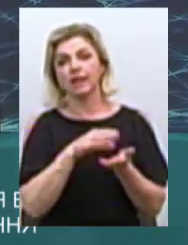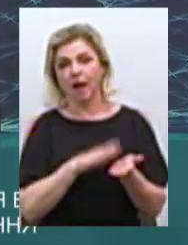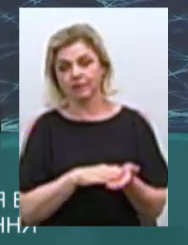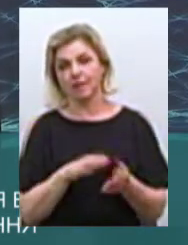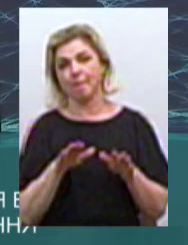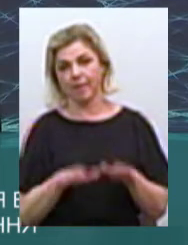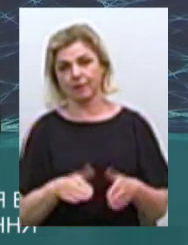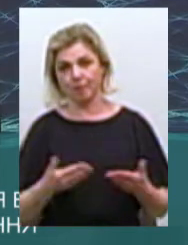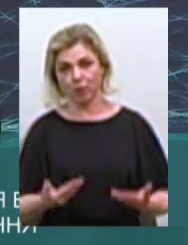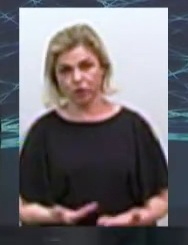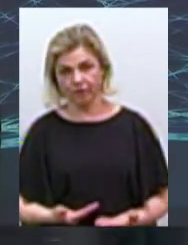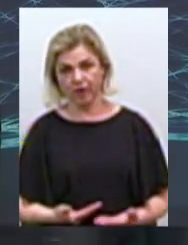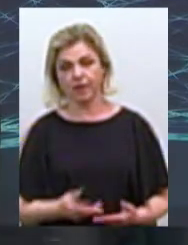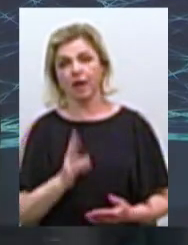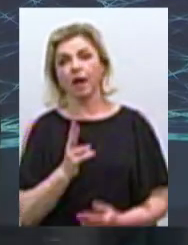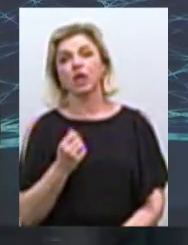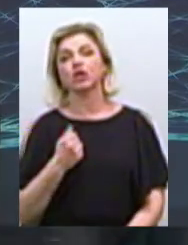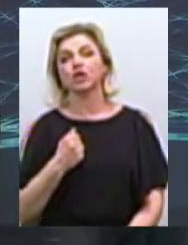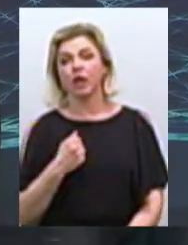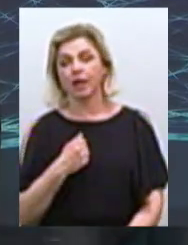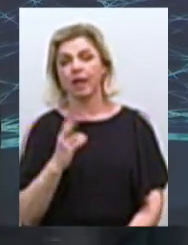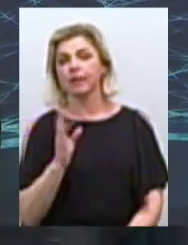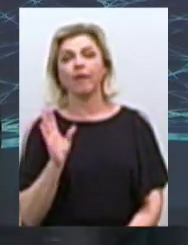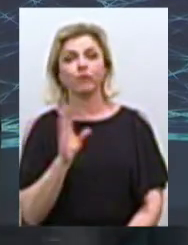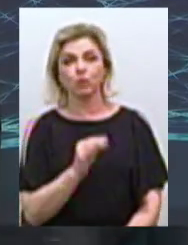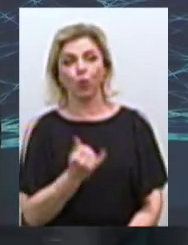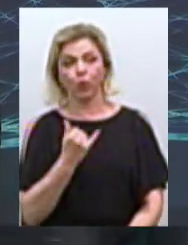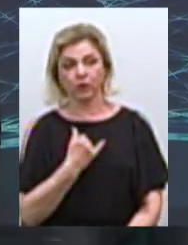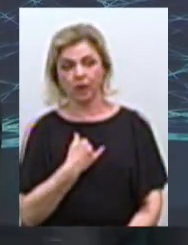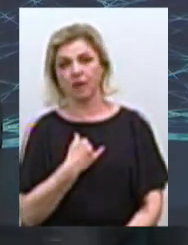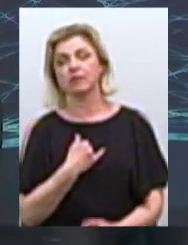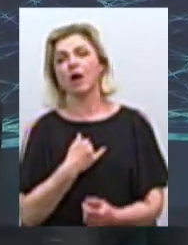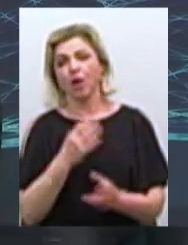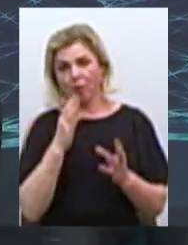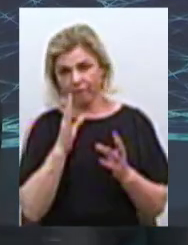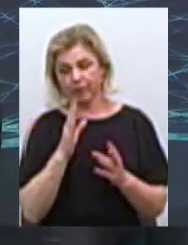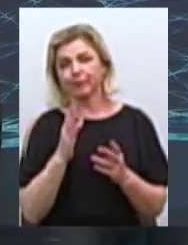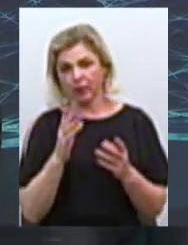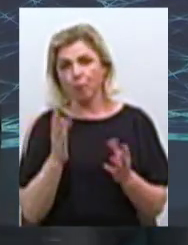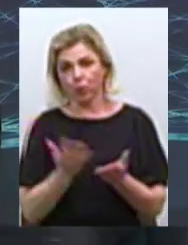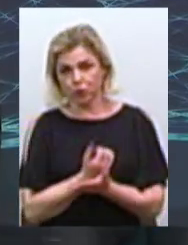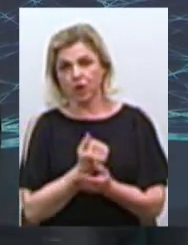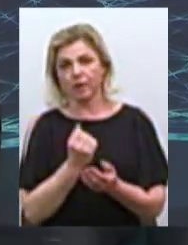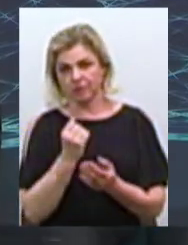К сожалению, не все у нас идет в ногу со временем, тому